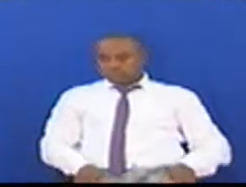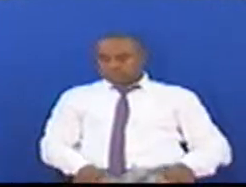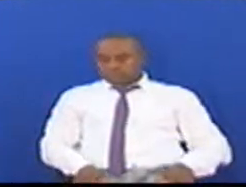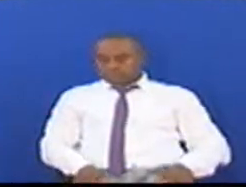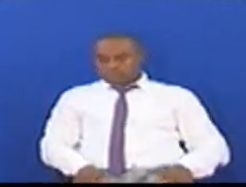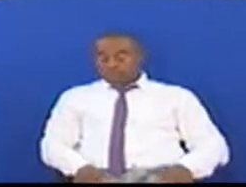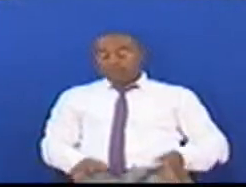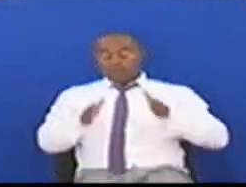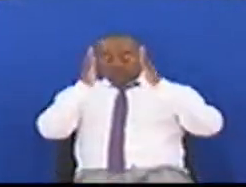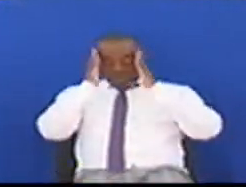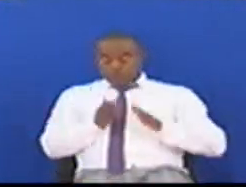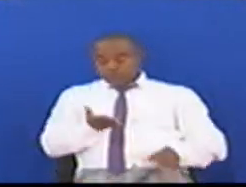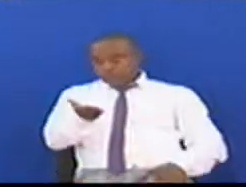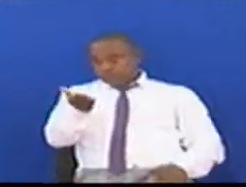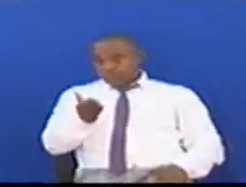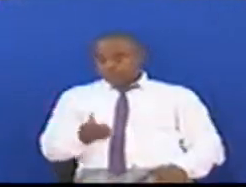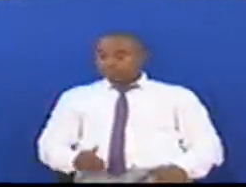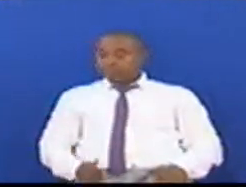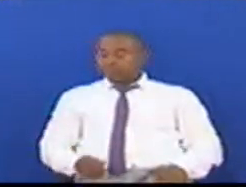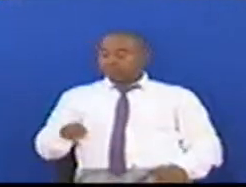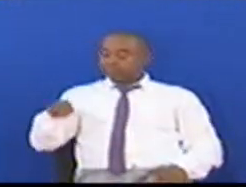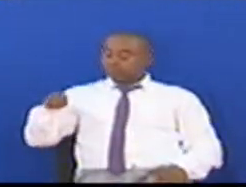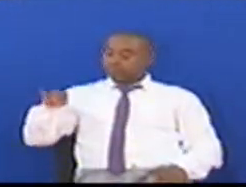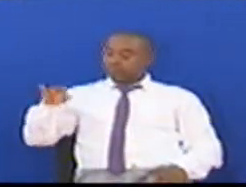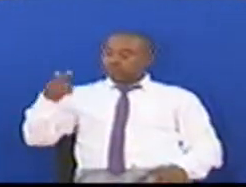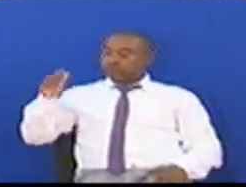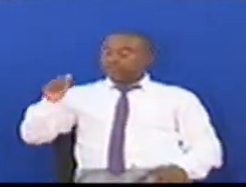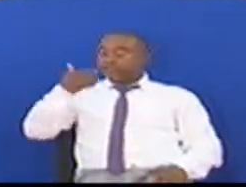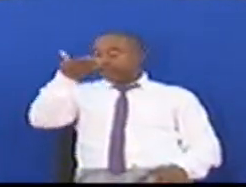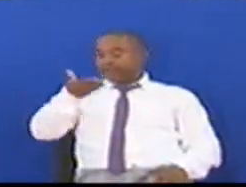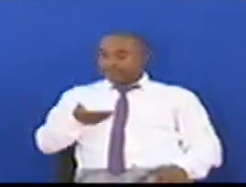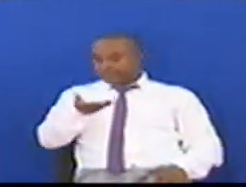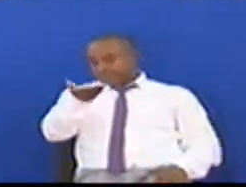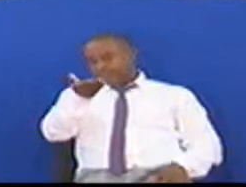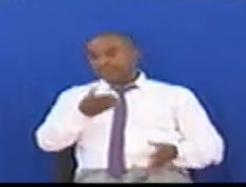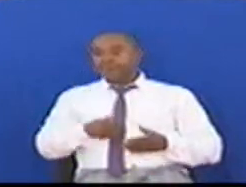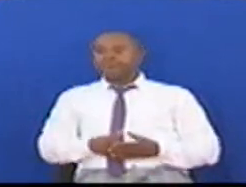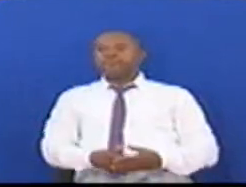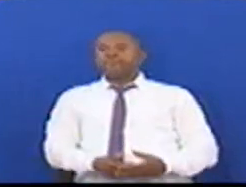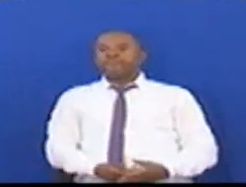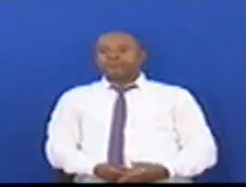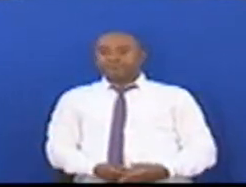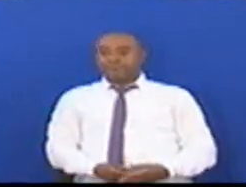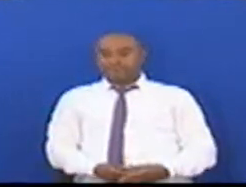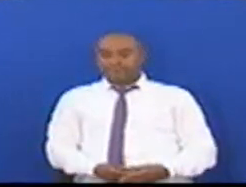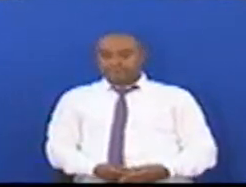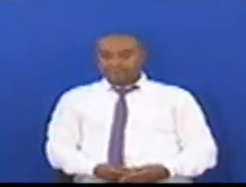Mwishimewa Mboni Muhita Mwishimewa James Millia Afata Fata Kamishina Turki